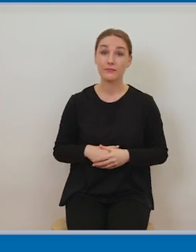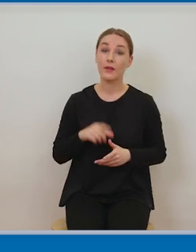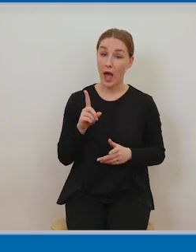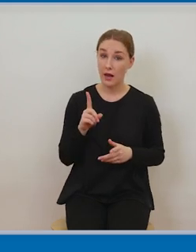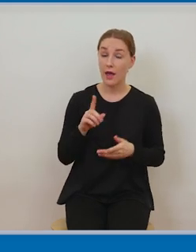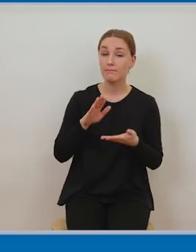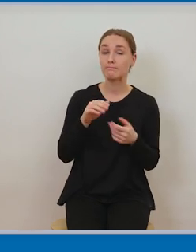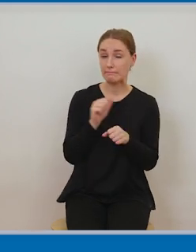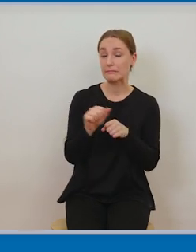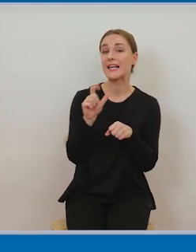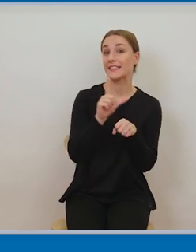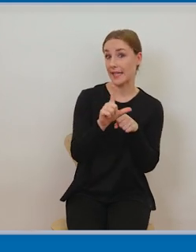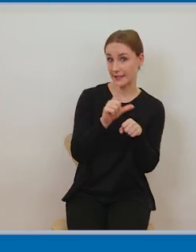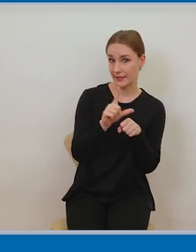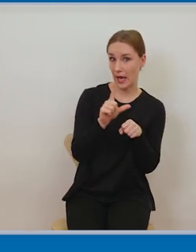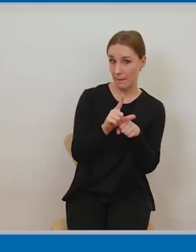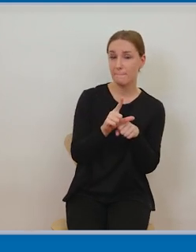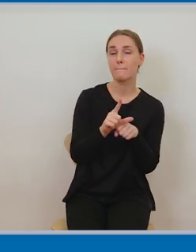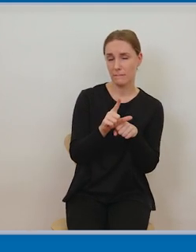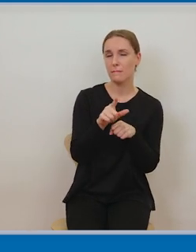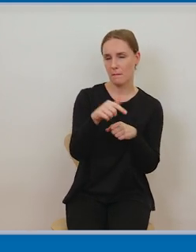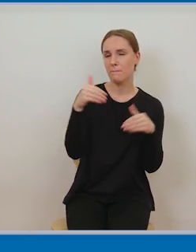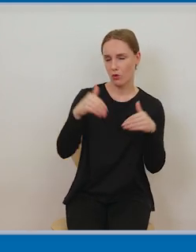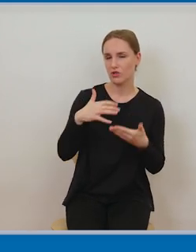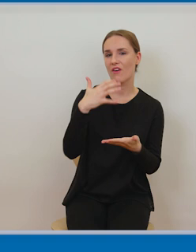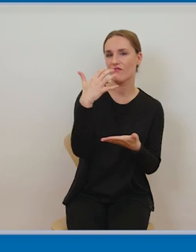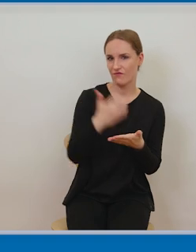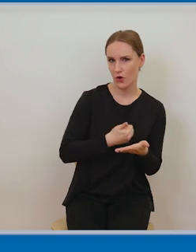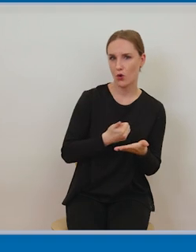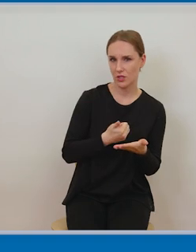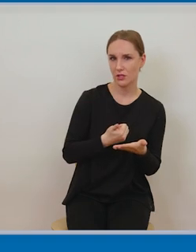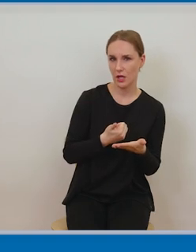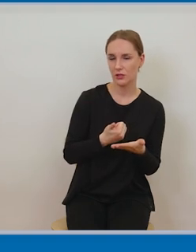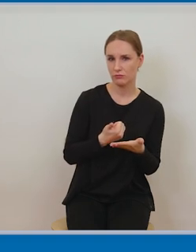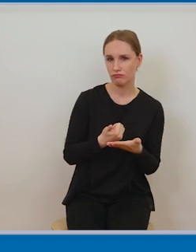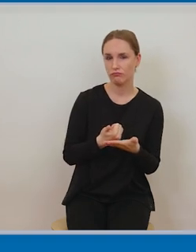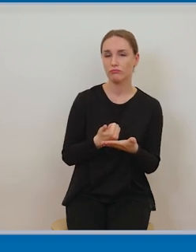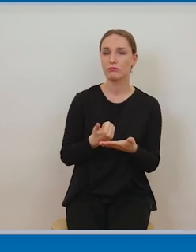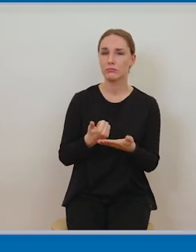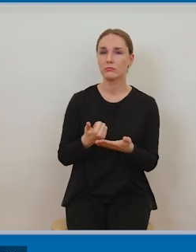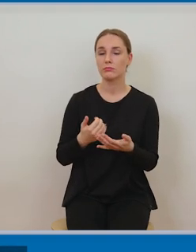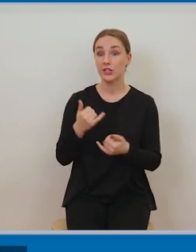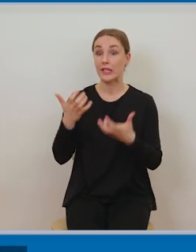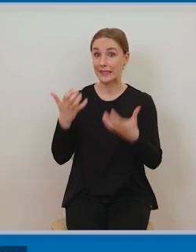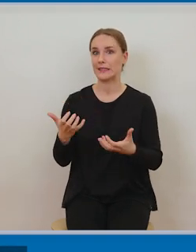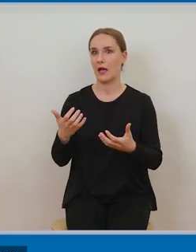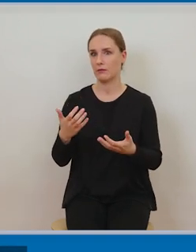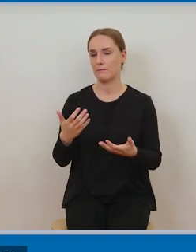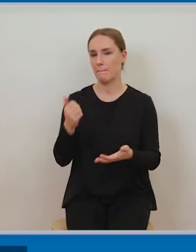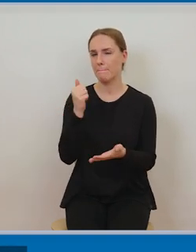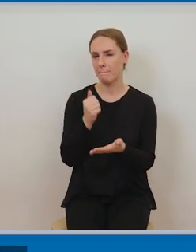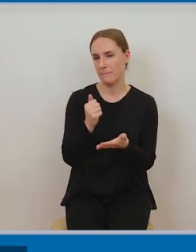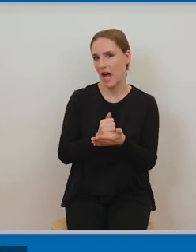które są często i mogą być wykorzystywane dla uzyskania podstawy prawnej do korzystania z utworów. Myślimy tutaj o